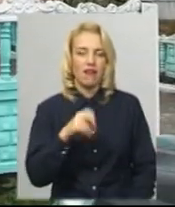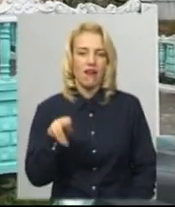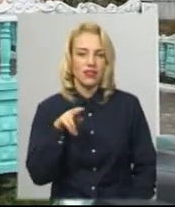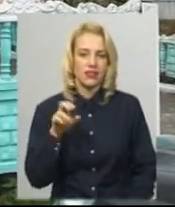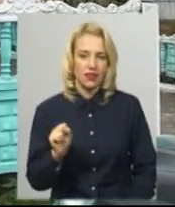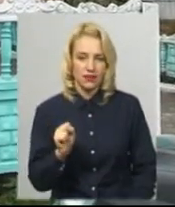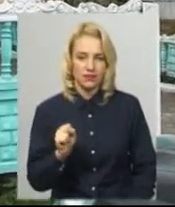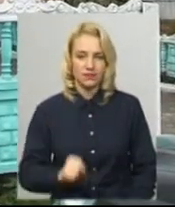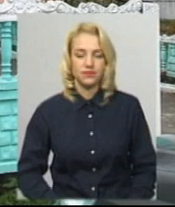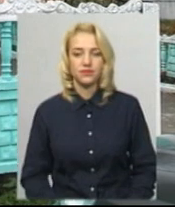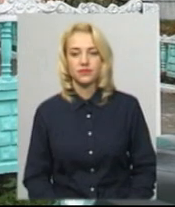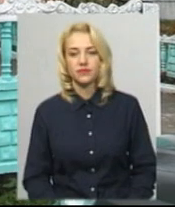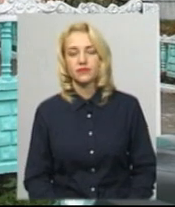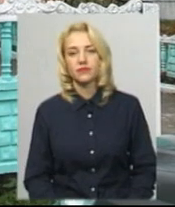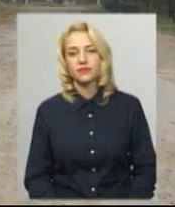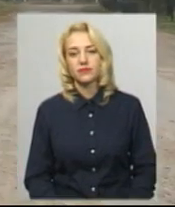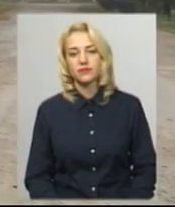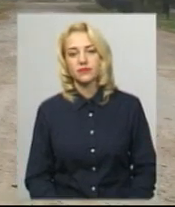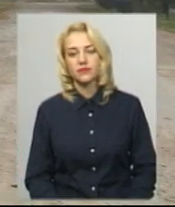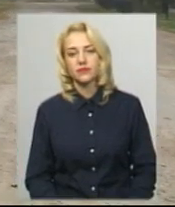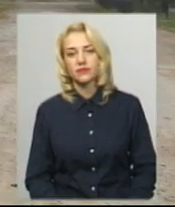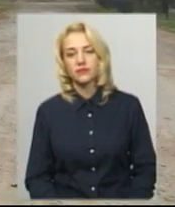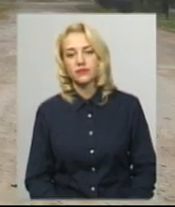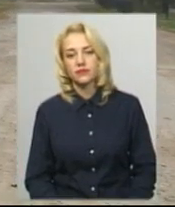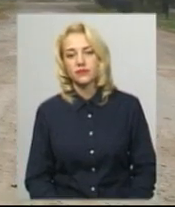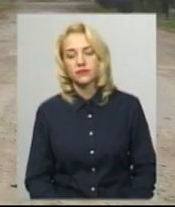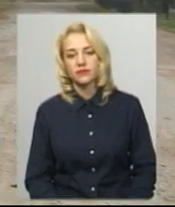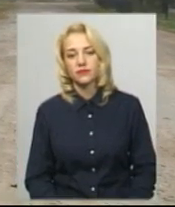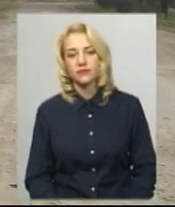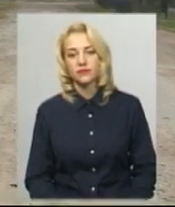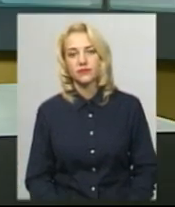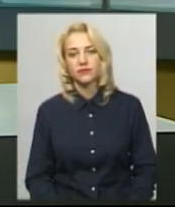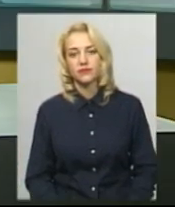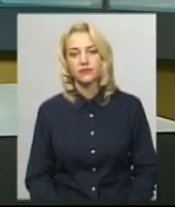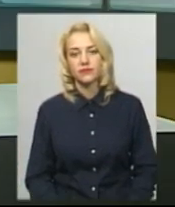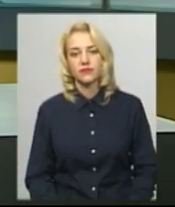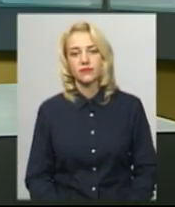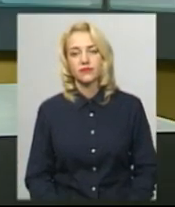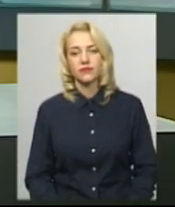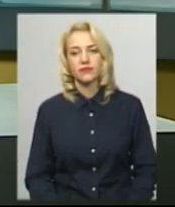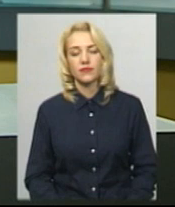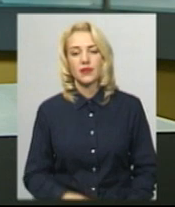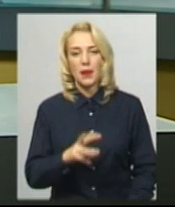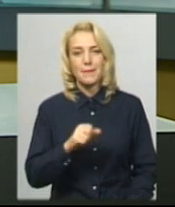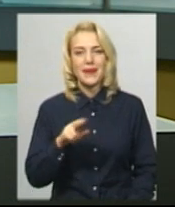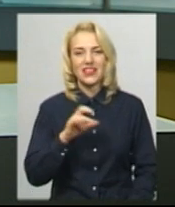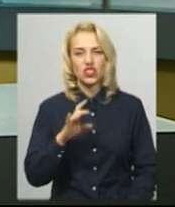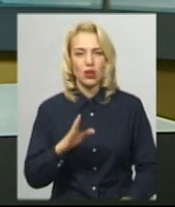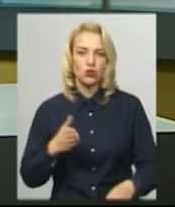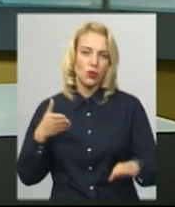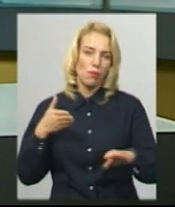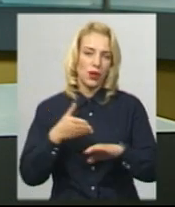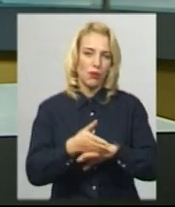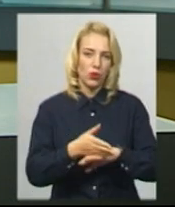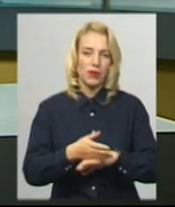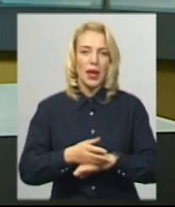сільрада, додає Жімка. Михайло Жила, Іван Мовчан. Новини на Суспільному. Хмельниччина. До Меджибужа прибули паломники, аби